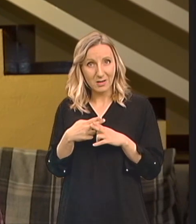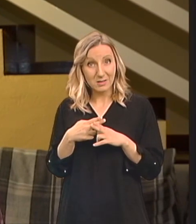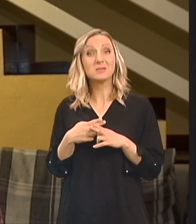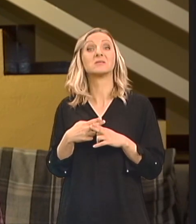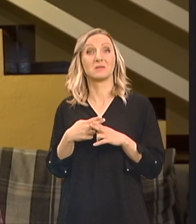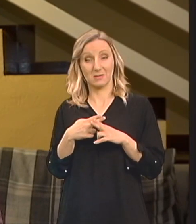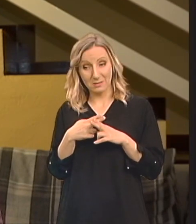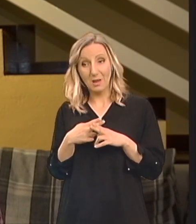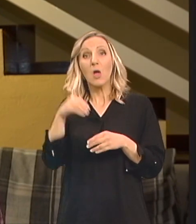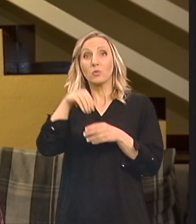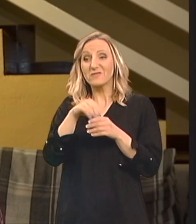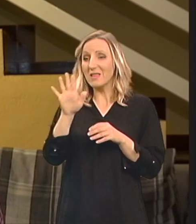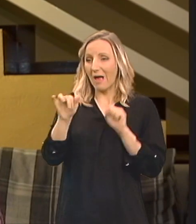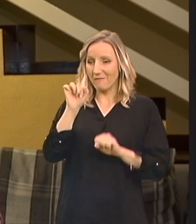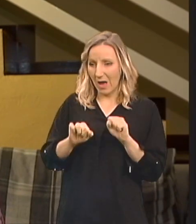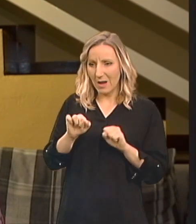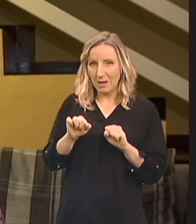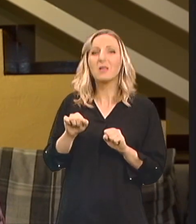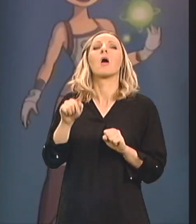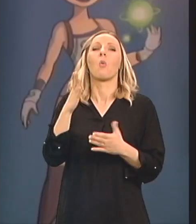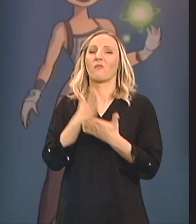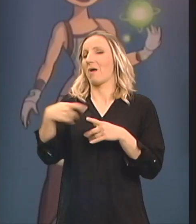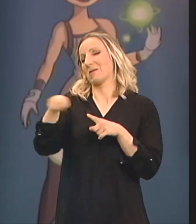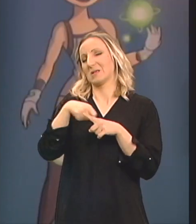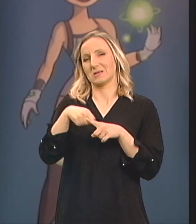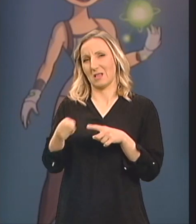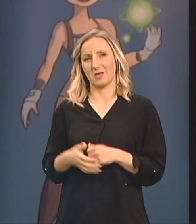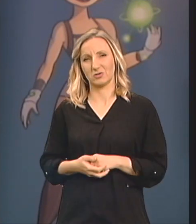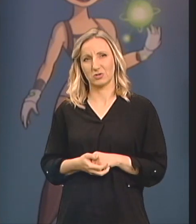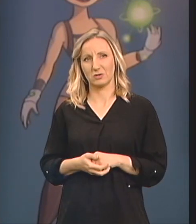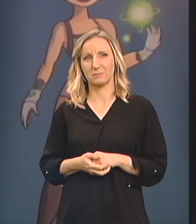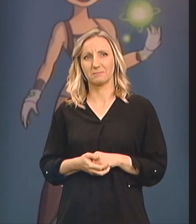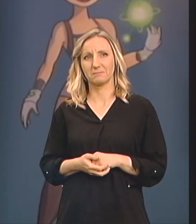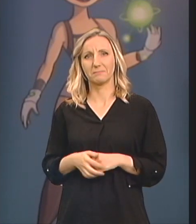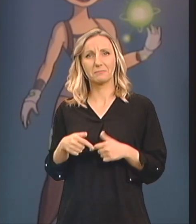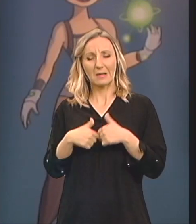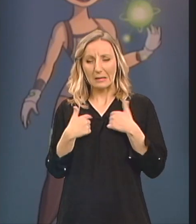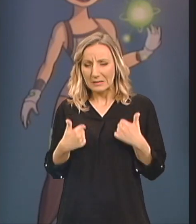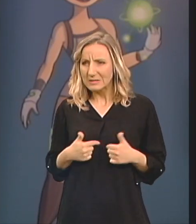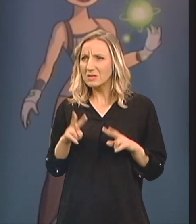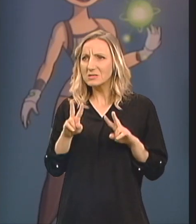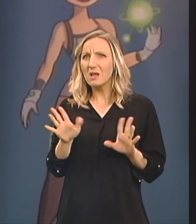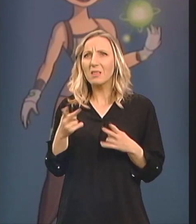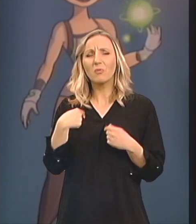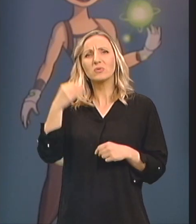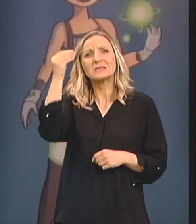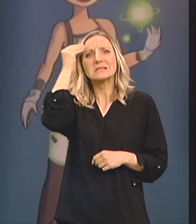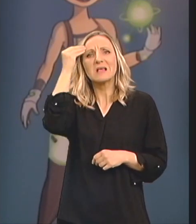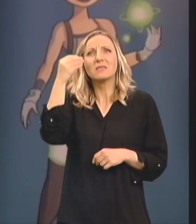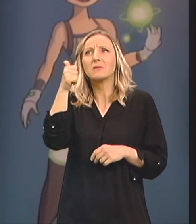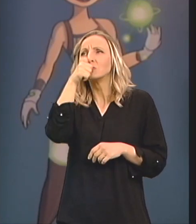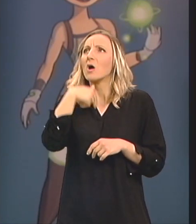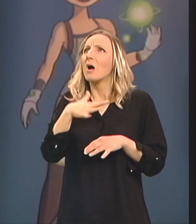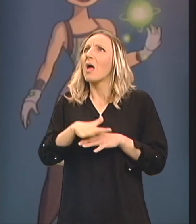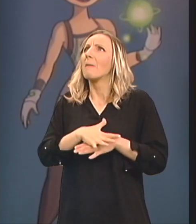poseban karakter U stvari i budu izlječeni Iskreno ja sad ne mogu da se sjetim Neke svoje emocije